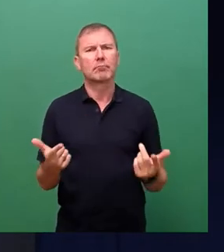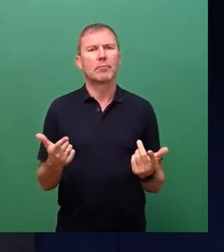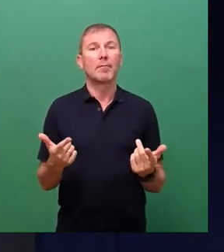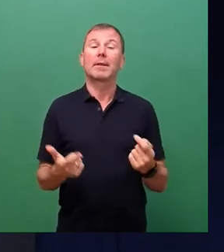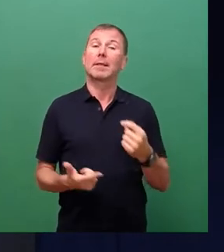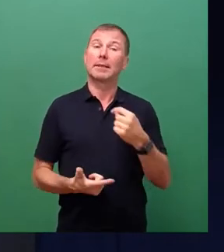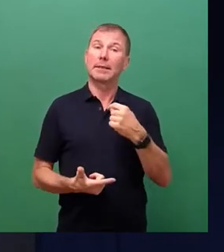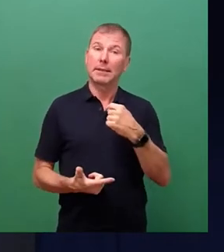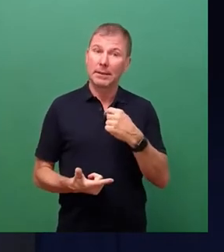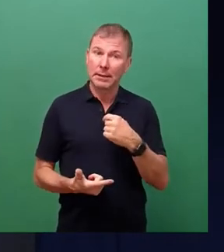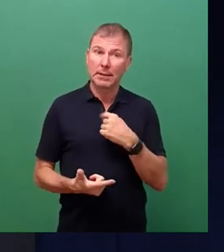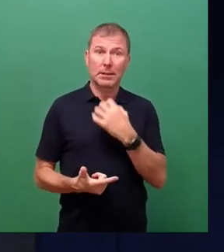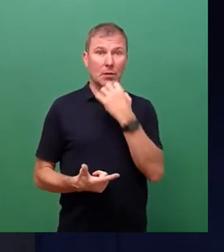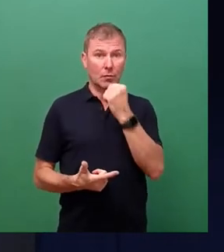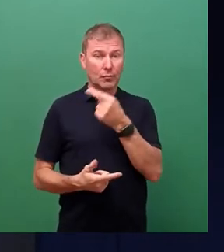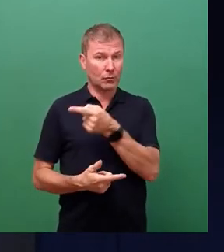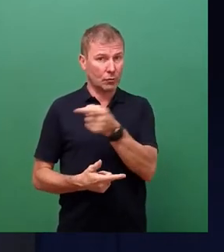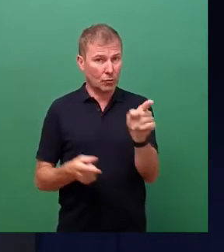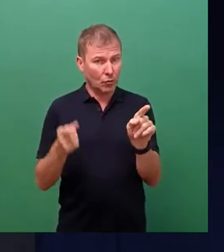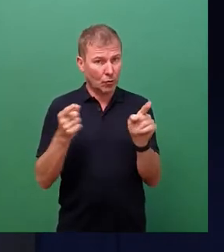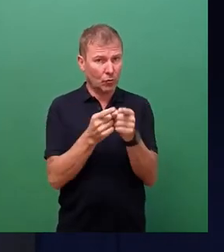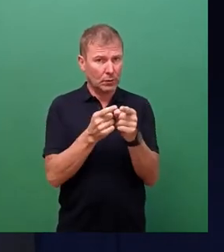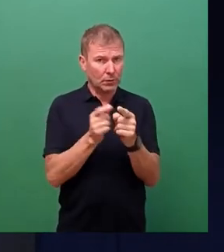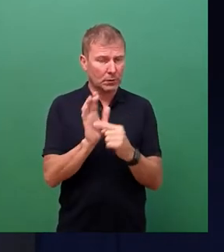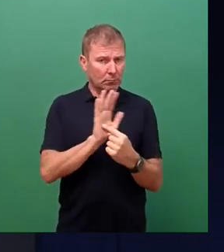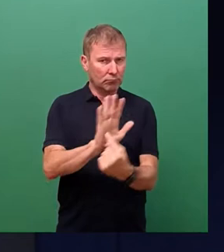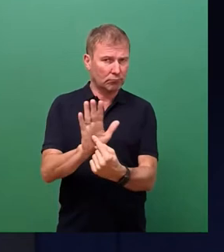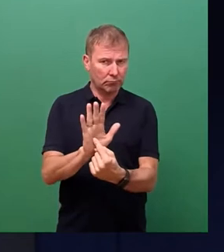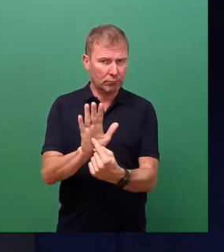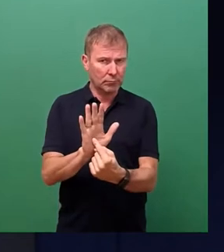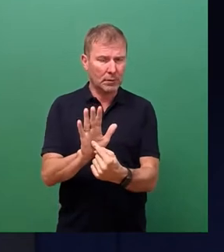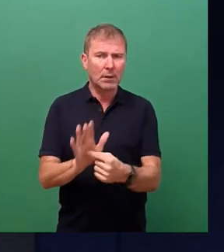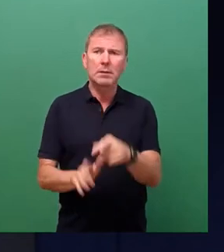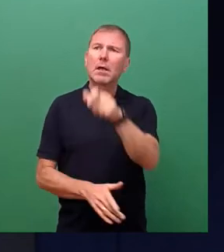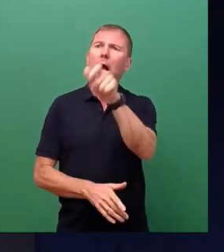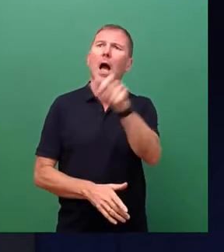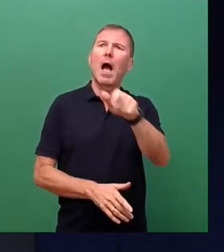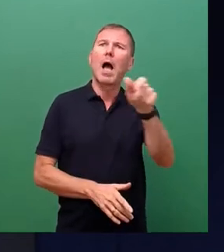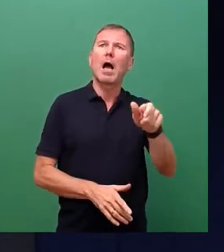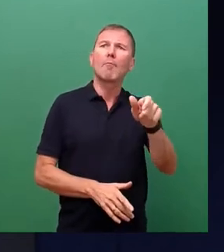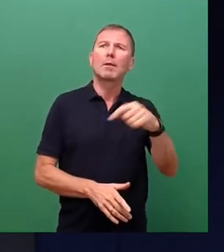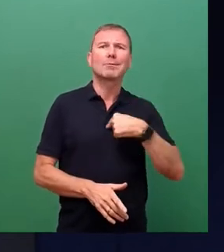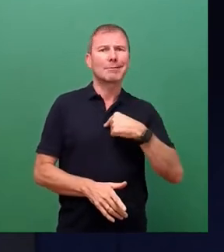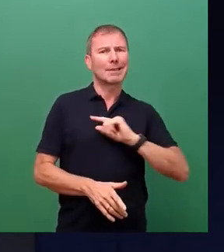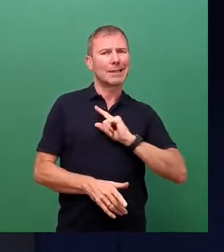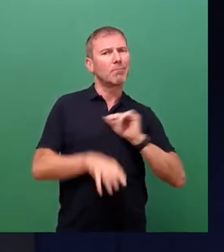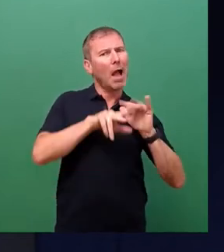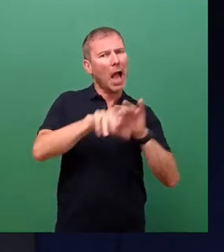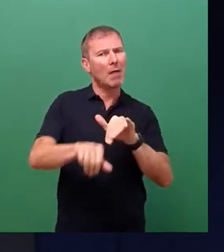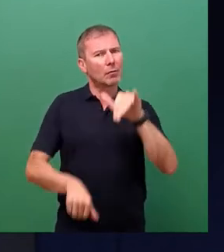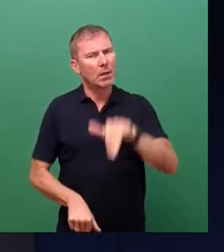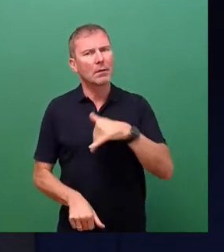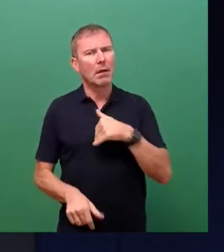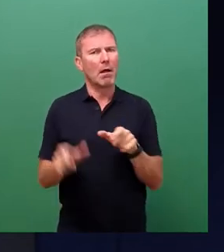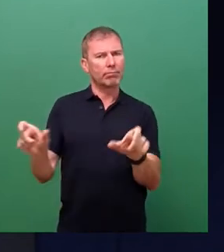nur auf diejenigen hier mal kurz eingehen, die menschlich überhaupt zu beeinflussen sind und die